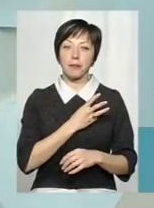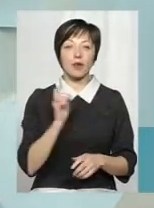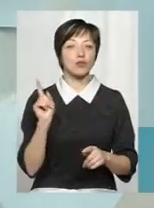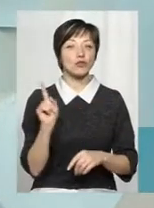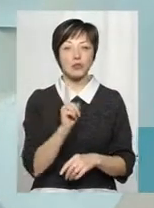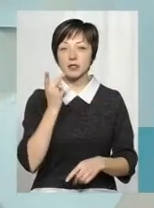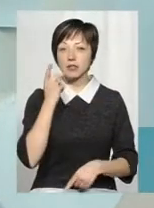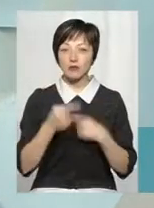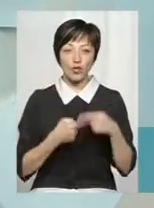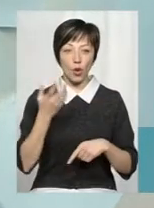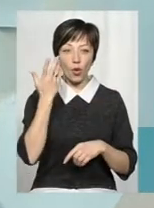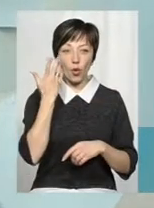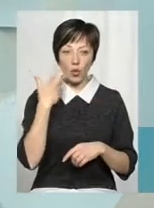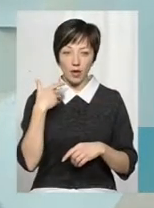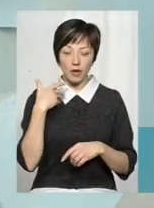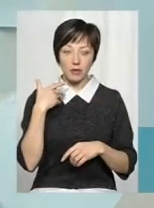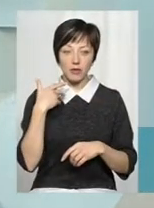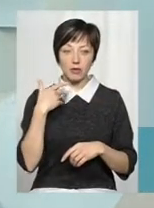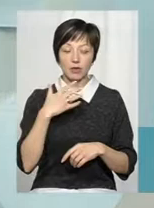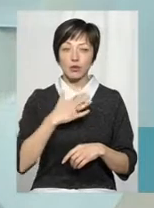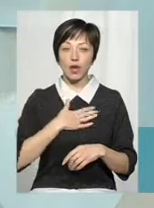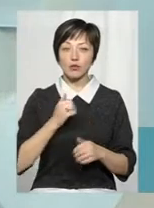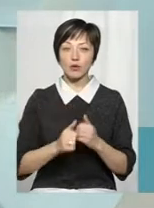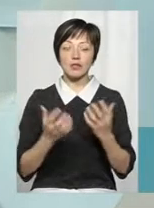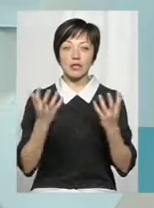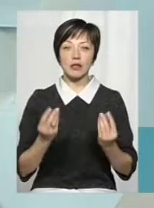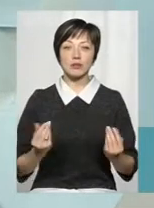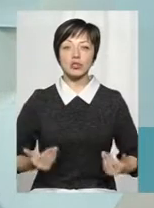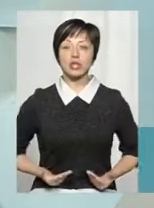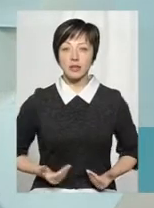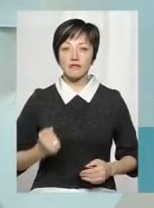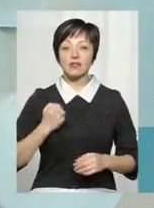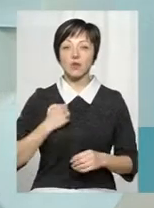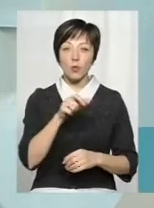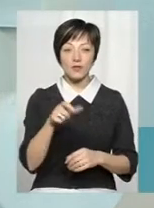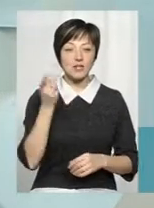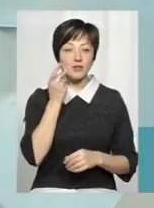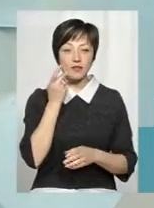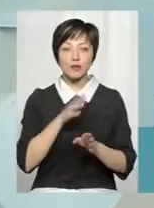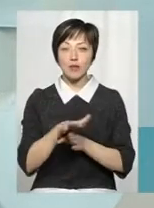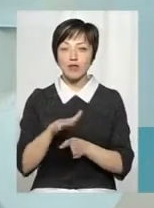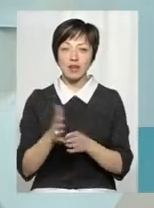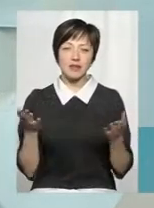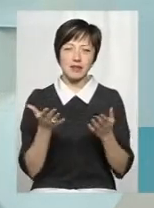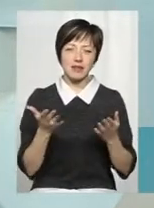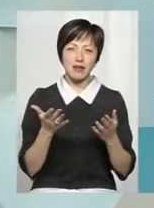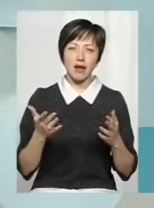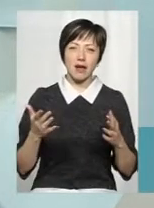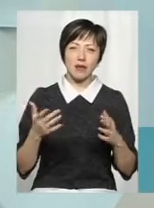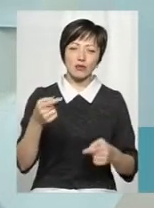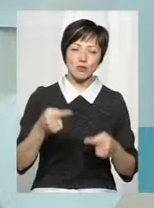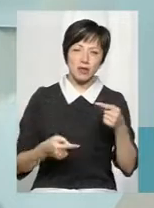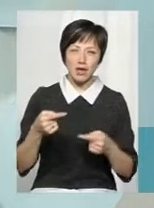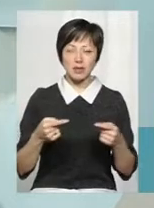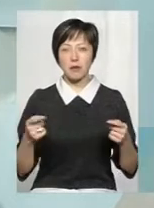щоб завжди, коли в нашому поксидентному житті, у військових завжди, відбуваються якісь баталії, якісь суперечки,